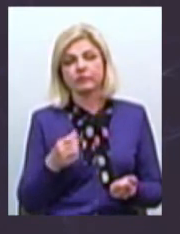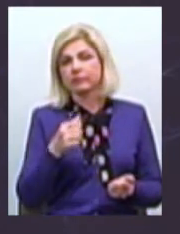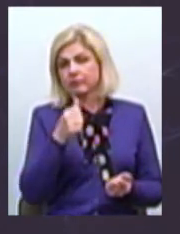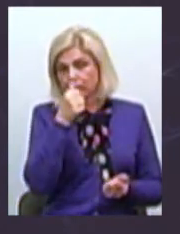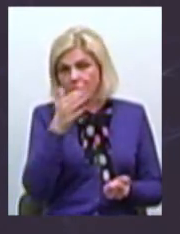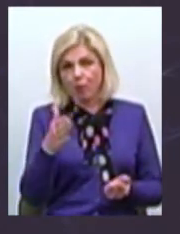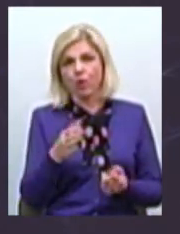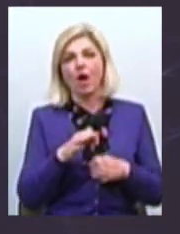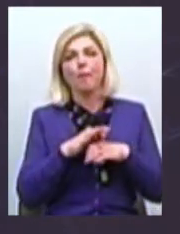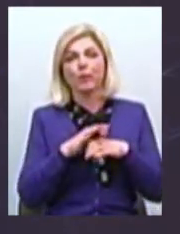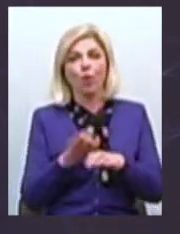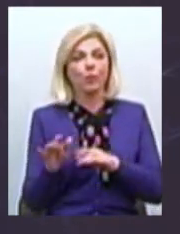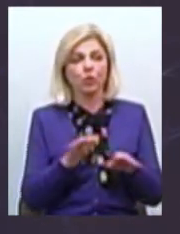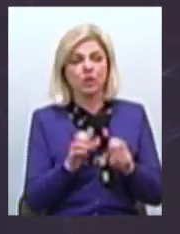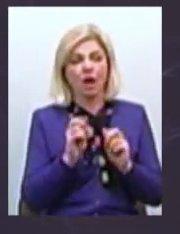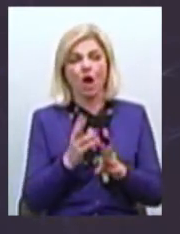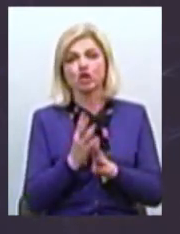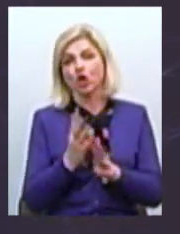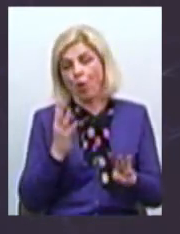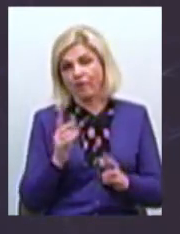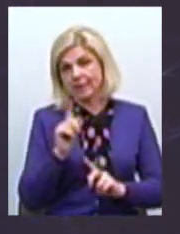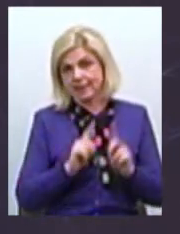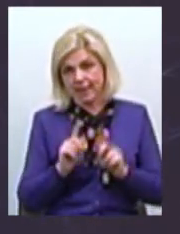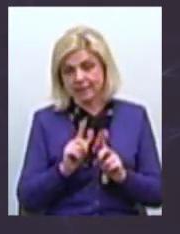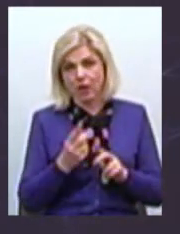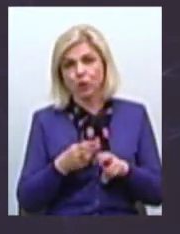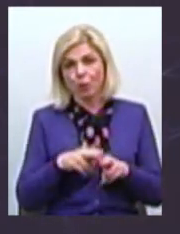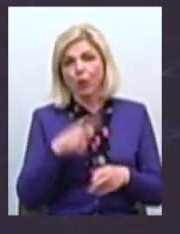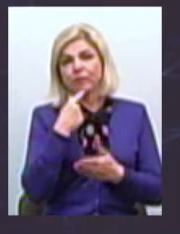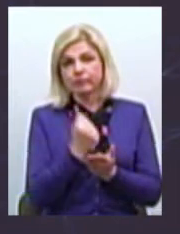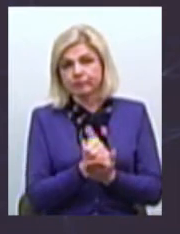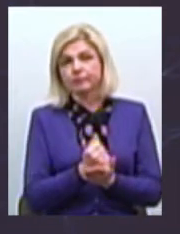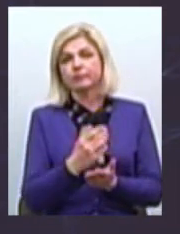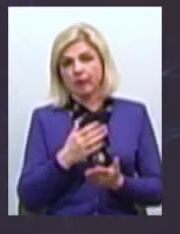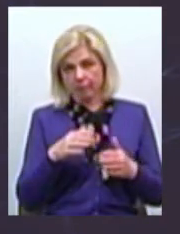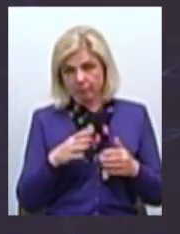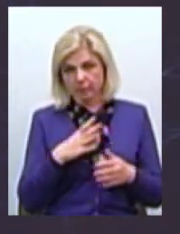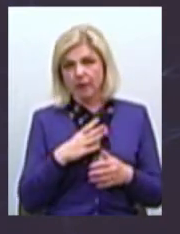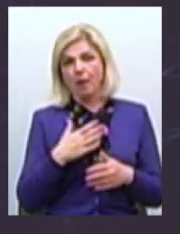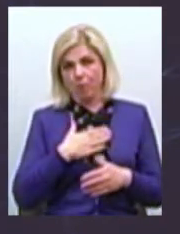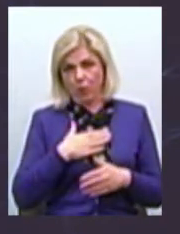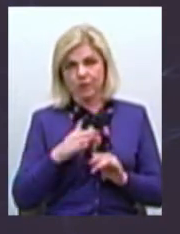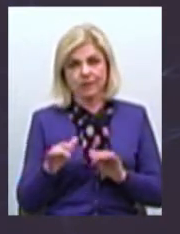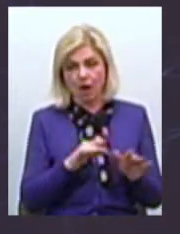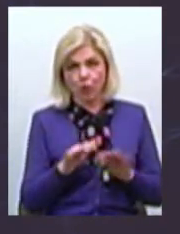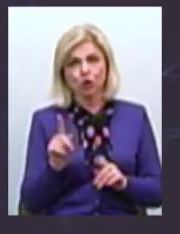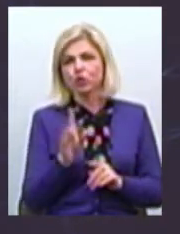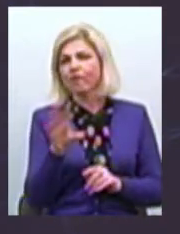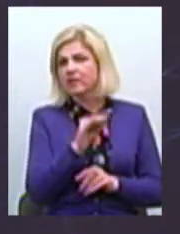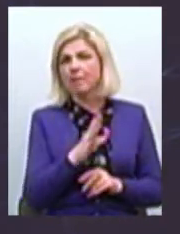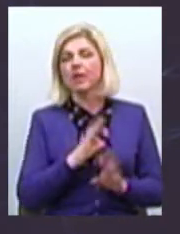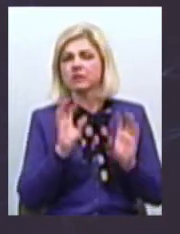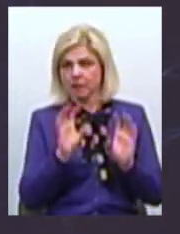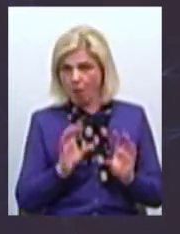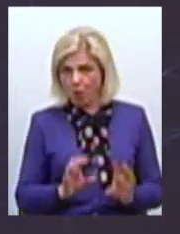відповідну процедуру як чергова сесія Тому прийняти були мною заходи для того, щоб сесія відбувалася законна Але в той же